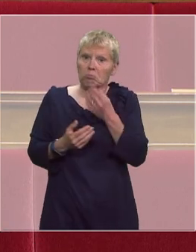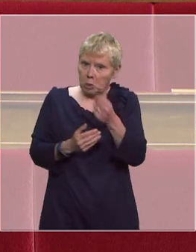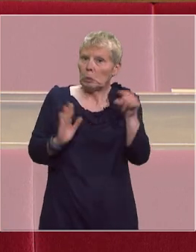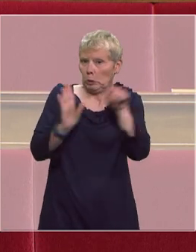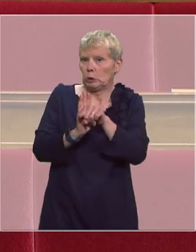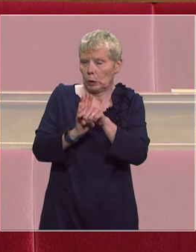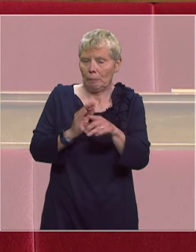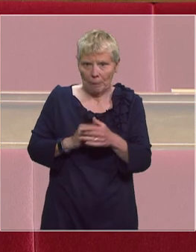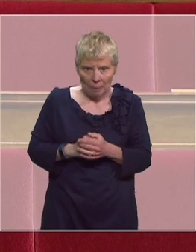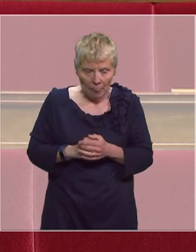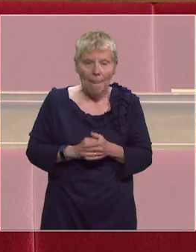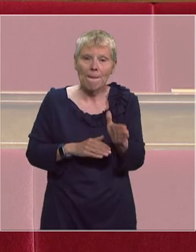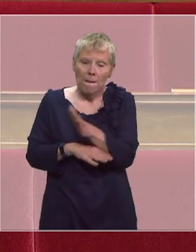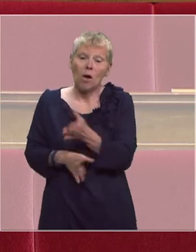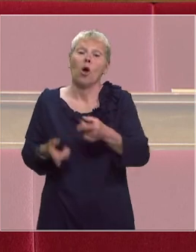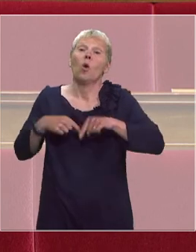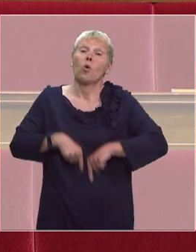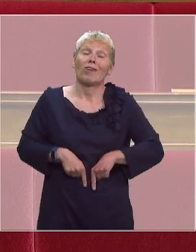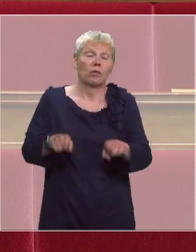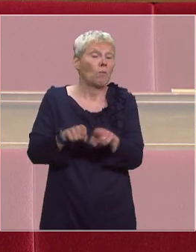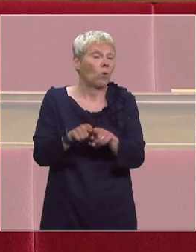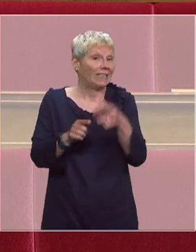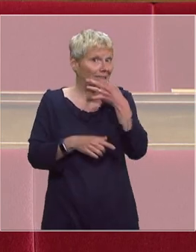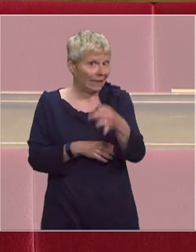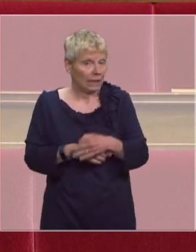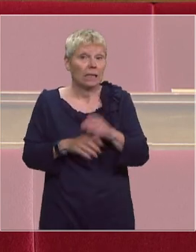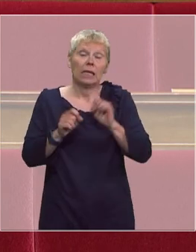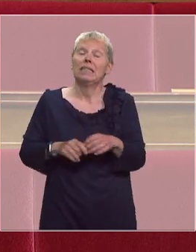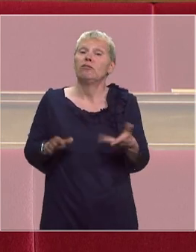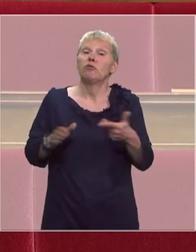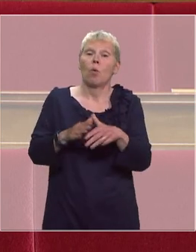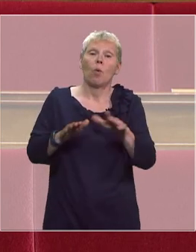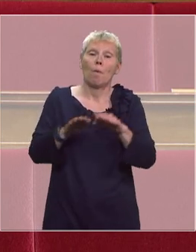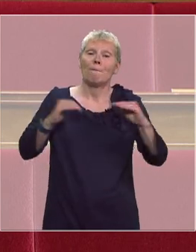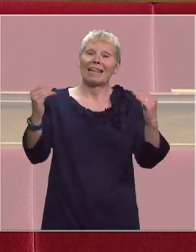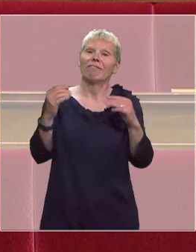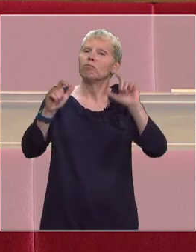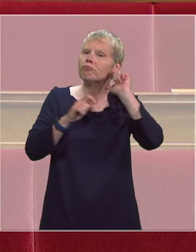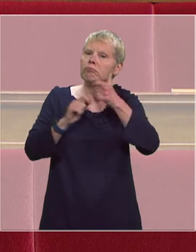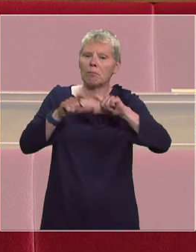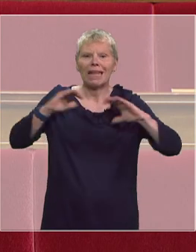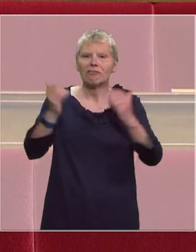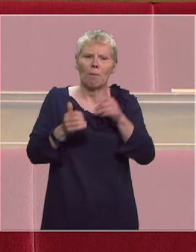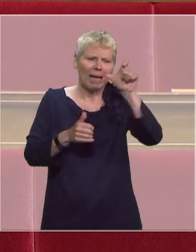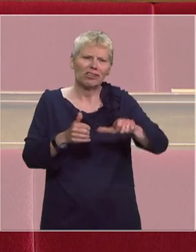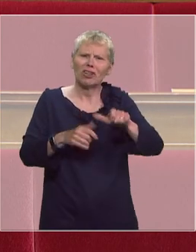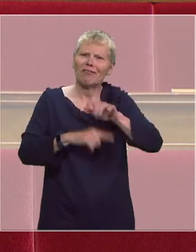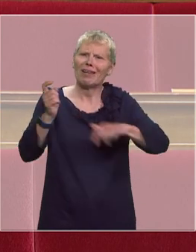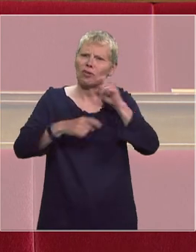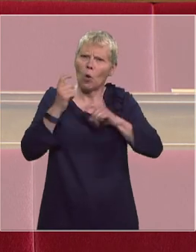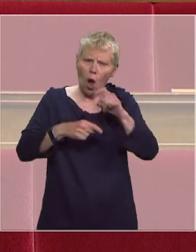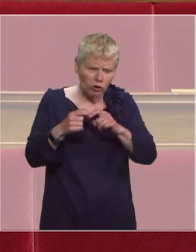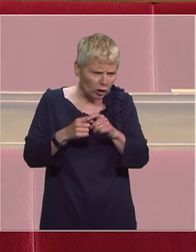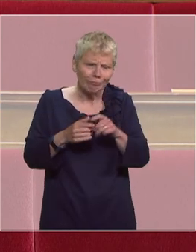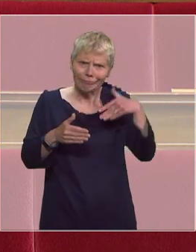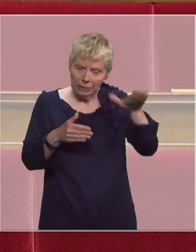mesure le gouvernement a également annoncé la mise en place d'une plateforme d'hébergement pour l'éviction des auteurs de violences cette plateforme